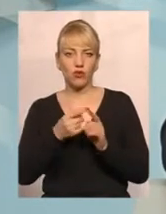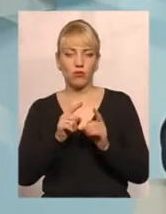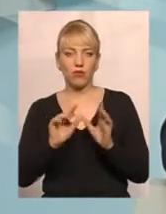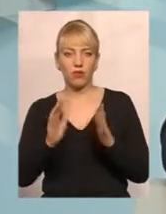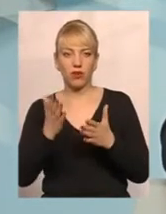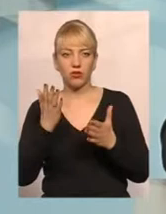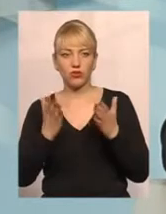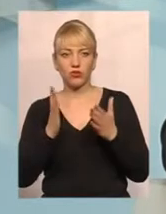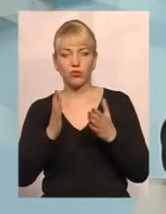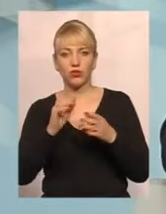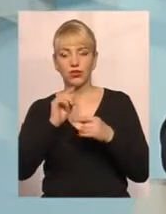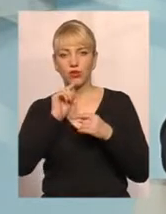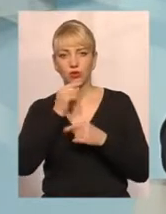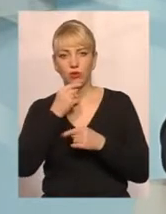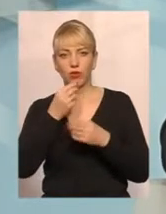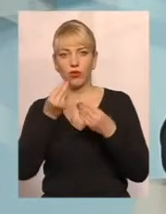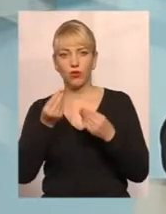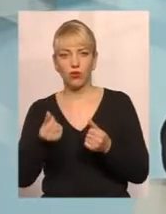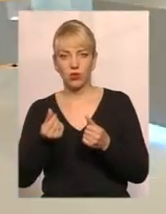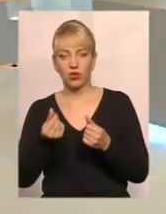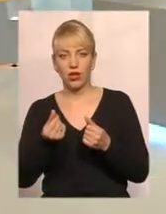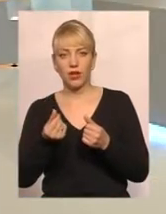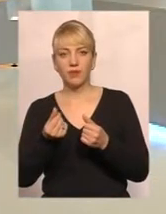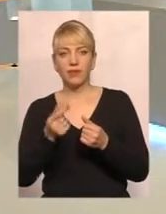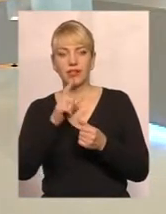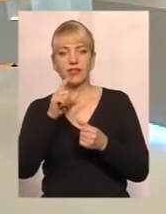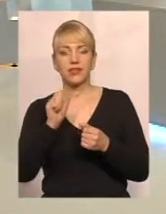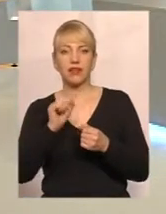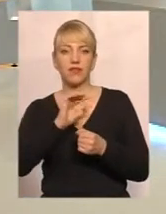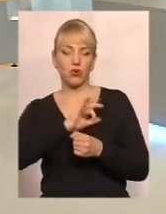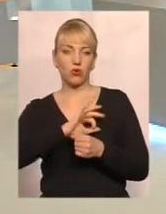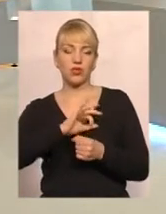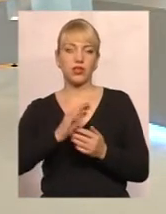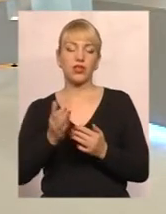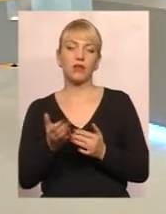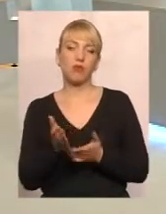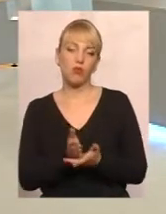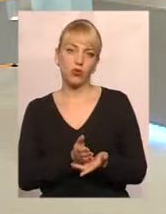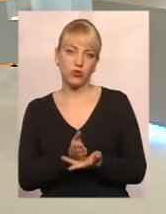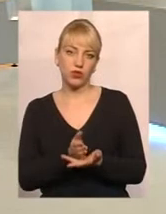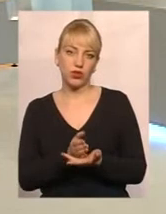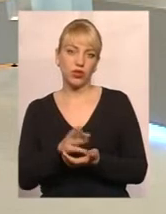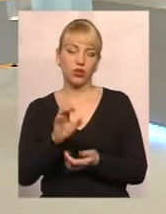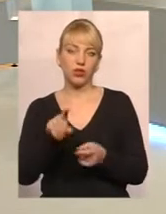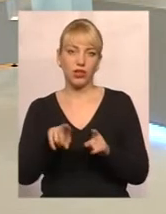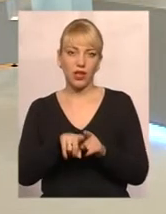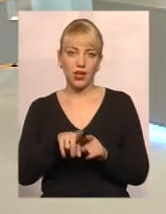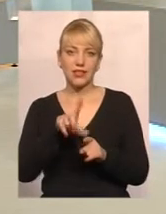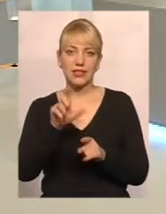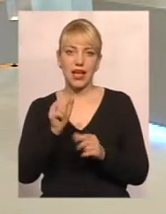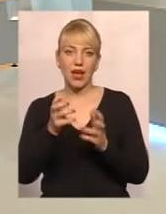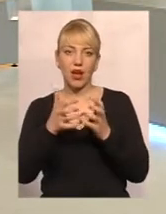відповідні кошти за використану послугу, то таким чином за рахунок